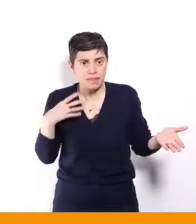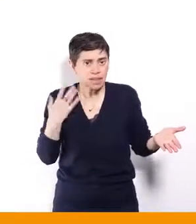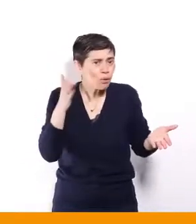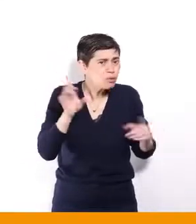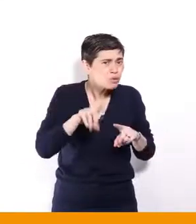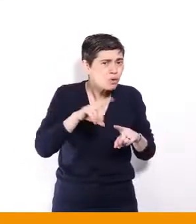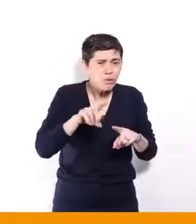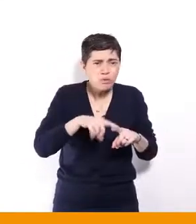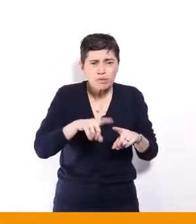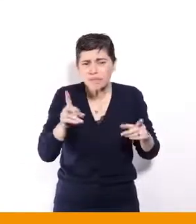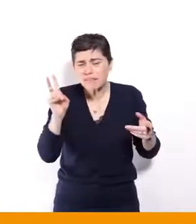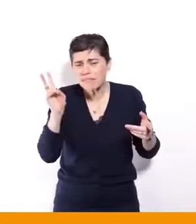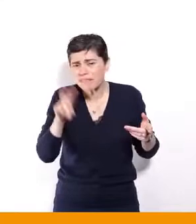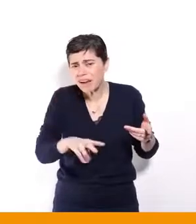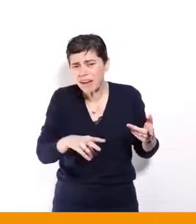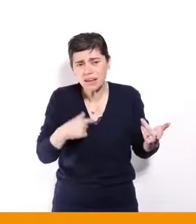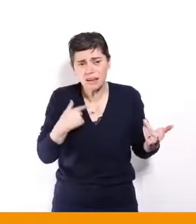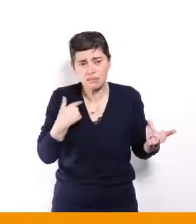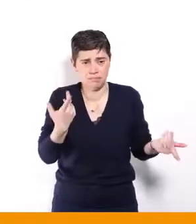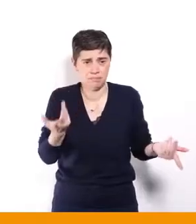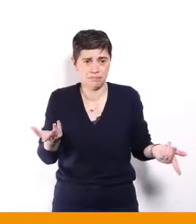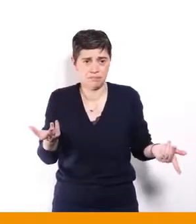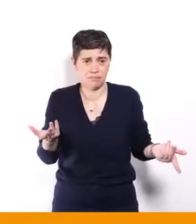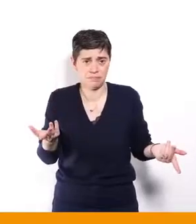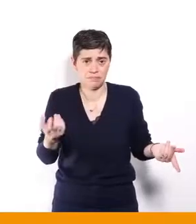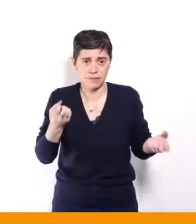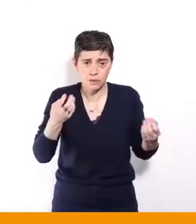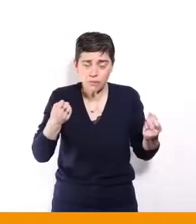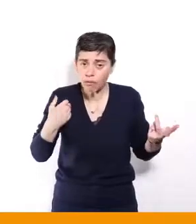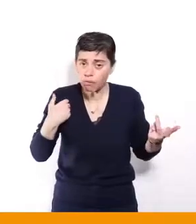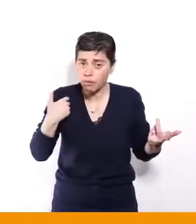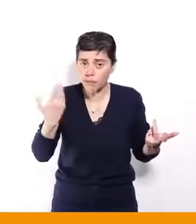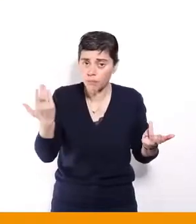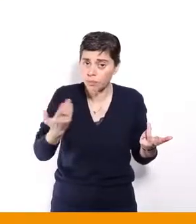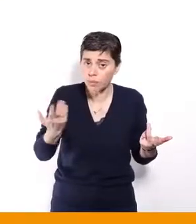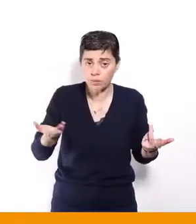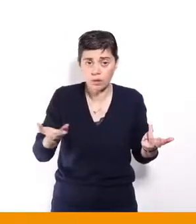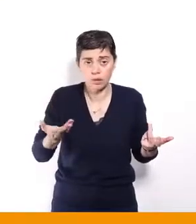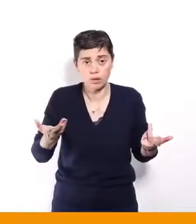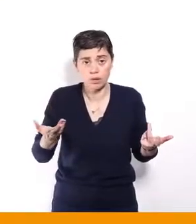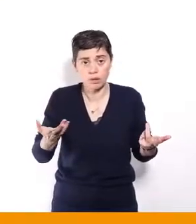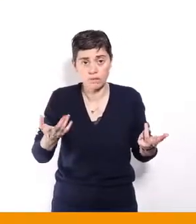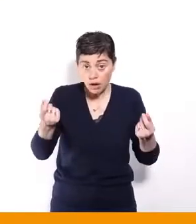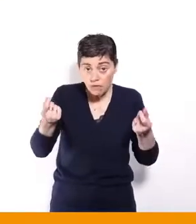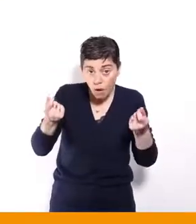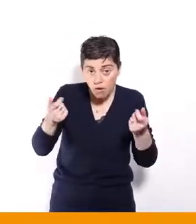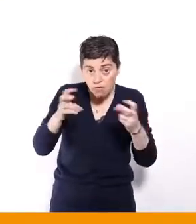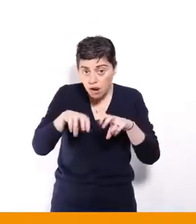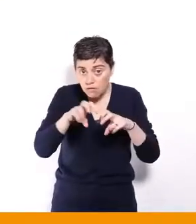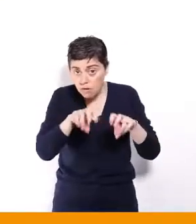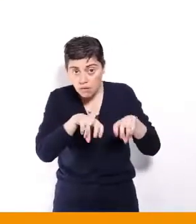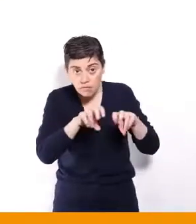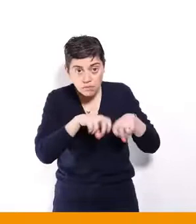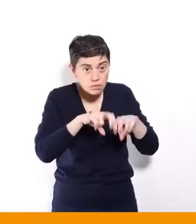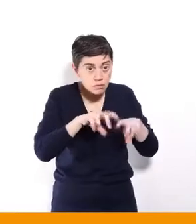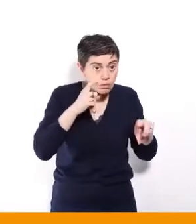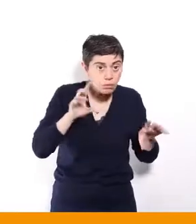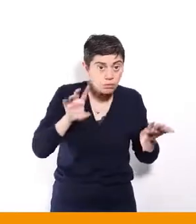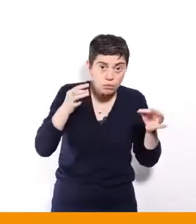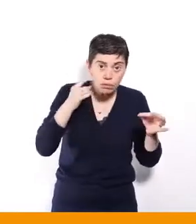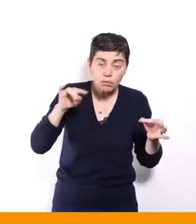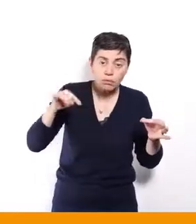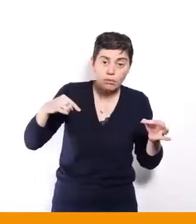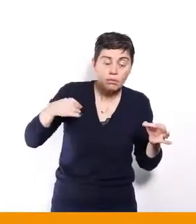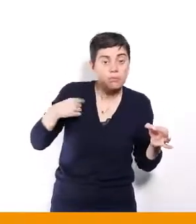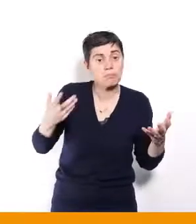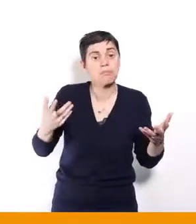qui sont nécessaires. Donc, souvent, ça nécessite en plus de trouver de l'argent. Donc, pour moi, il était hors de